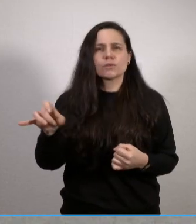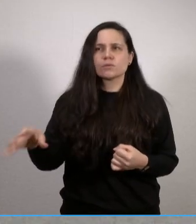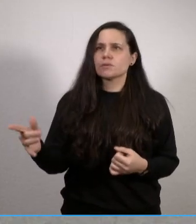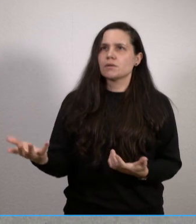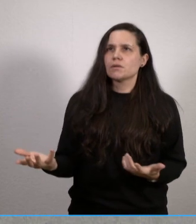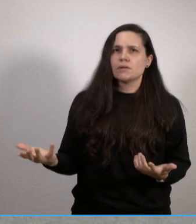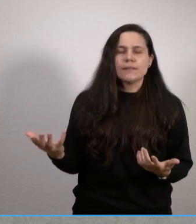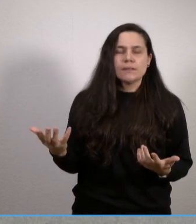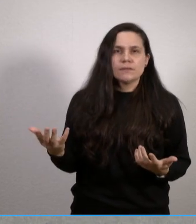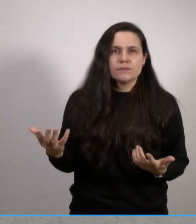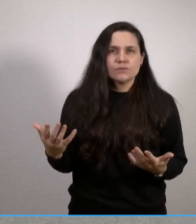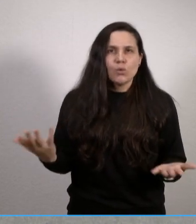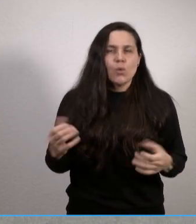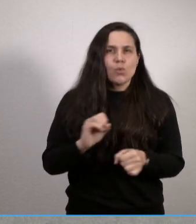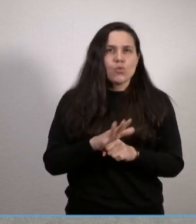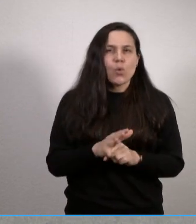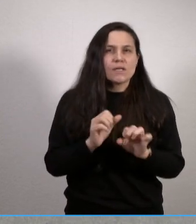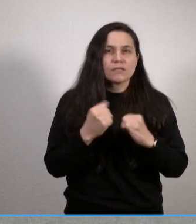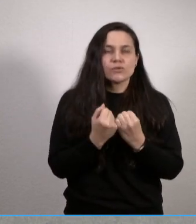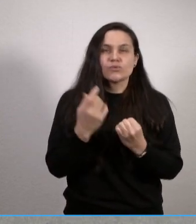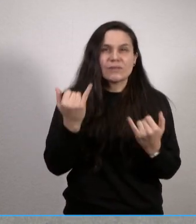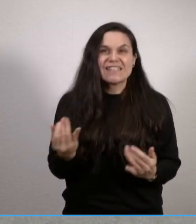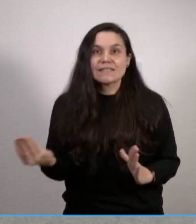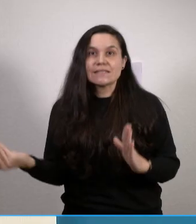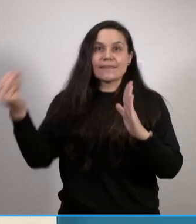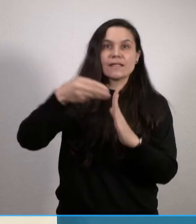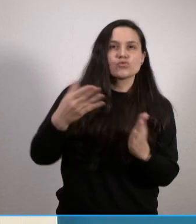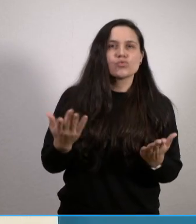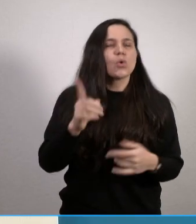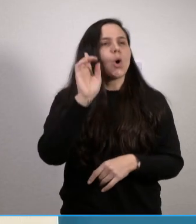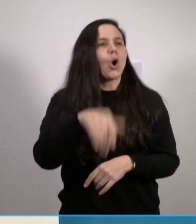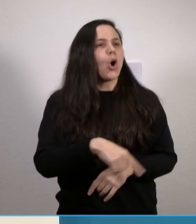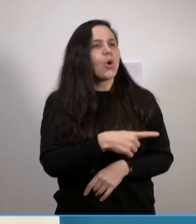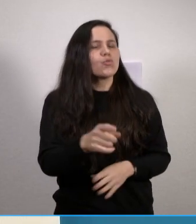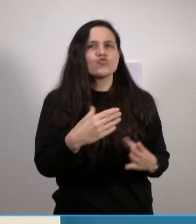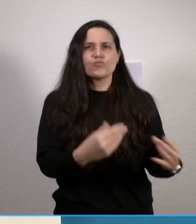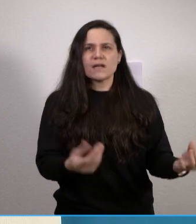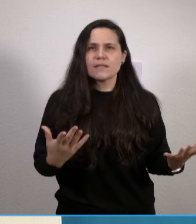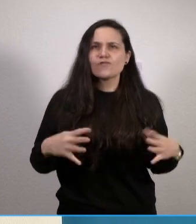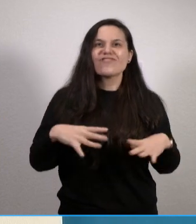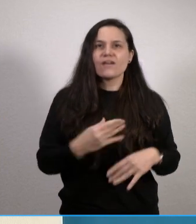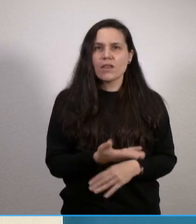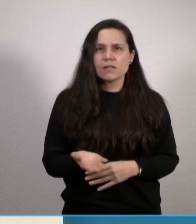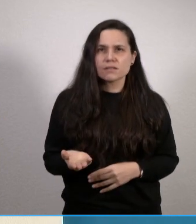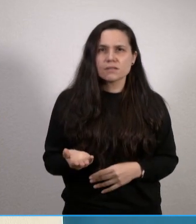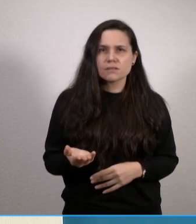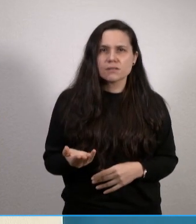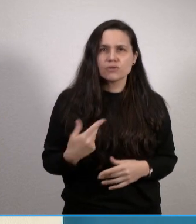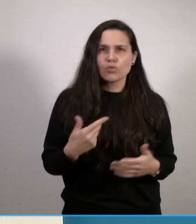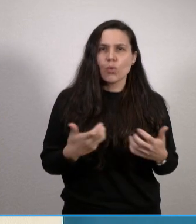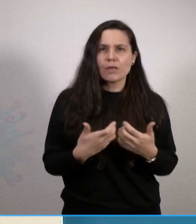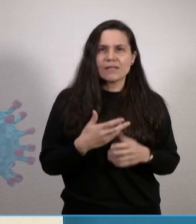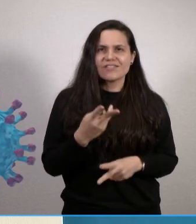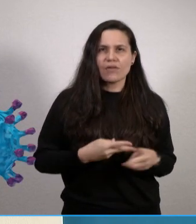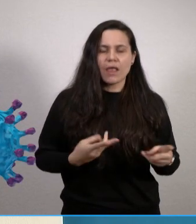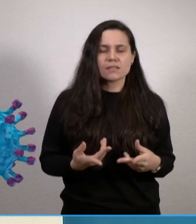der Corona-Situation jetzt noch obendrauf sozusagen freiwillig die Versorgung von Kriegsverletzten zu übernehmen.